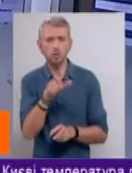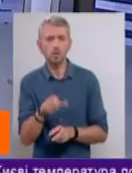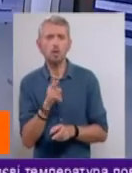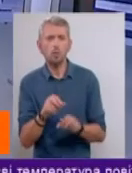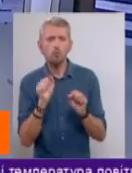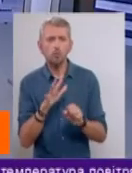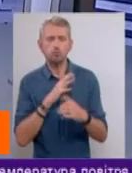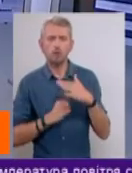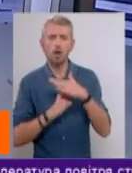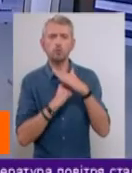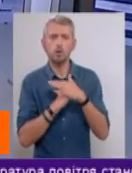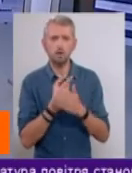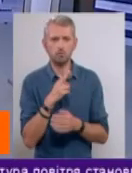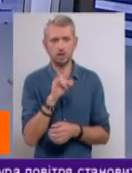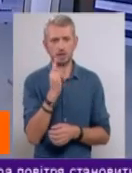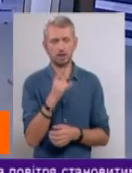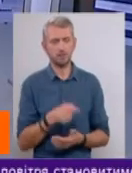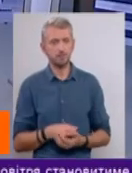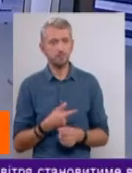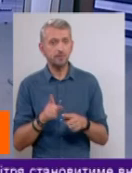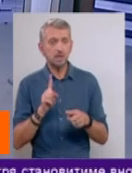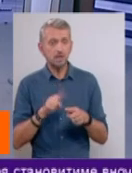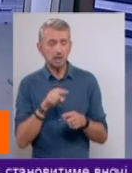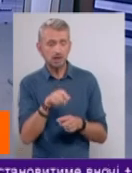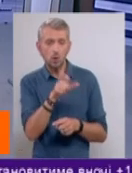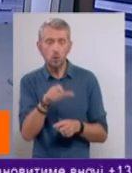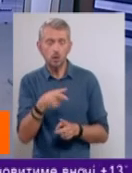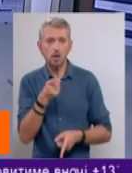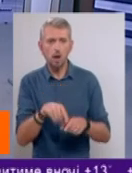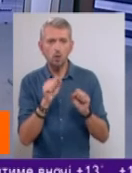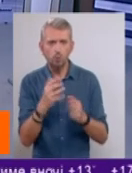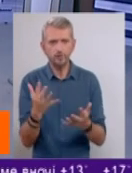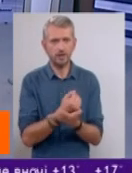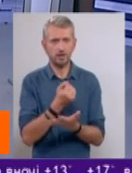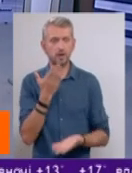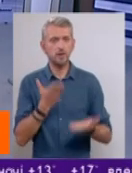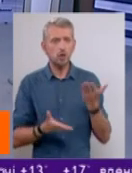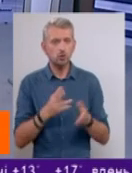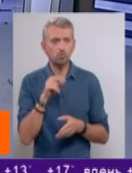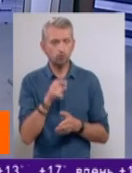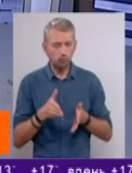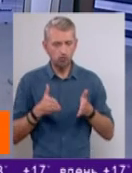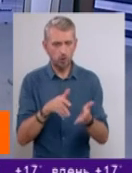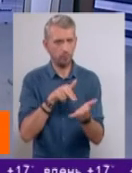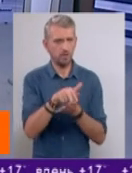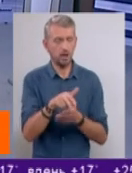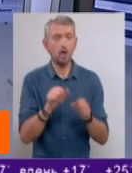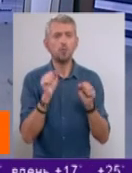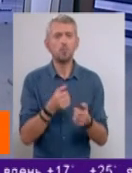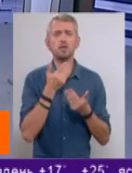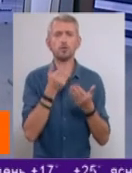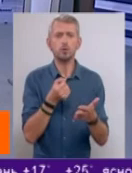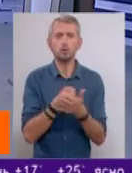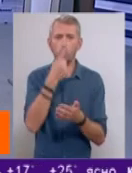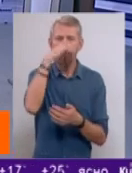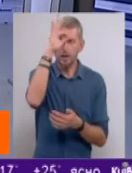які можуть бути авторитетами для дитини. І цих людей реально можна знайти, якщо по цьому шляху піти. Можна звернутися